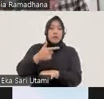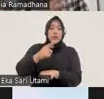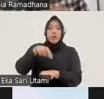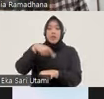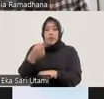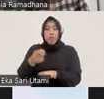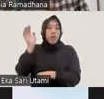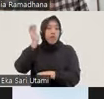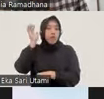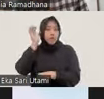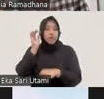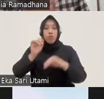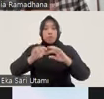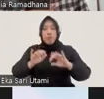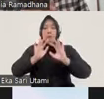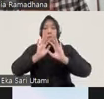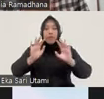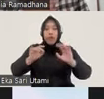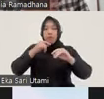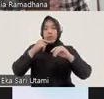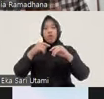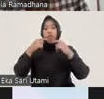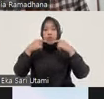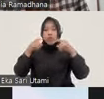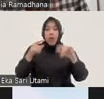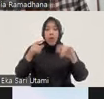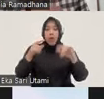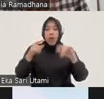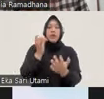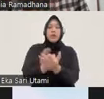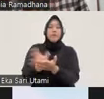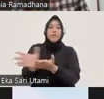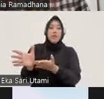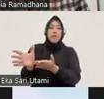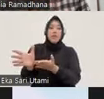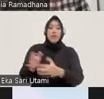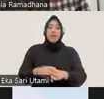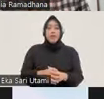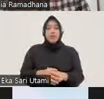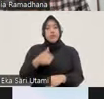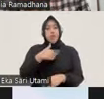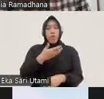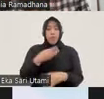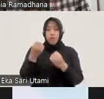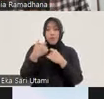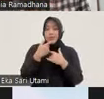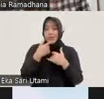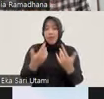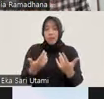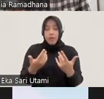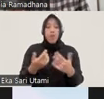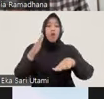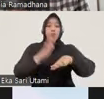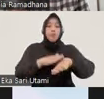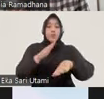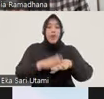baru yang kesamputan diberhentikan dari kepolisian. Namun apa yang ingin saya katakan, teman-teman, bahwa budaya permisif